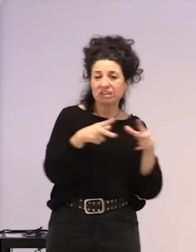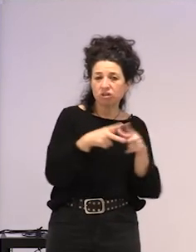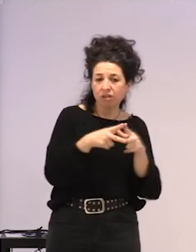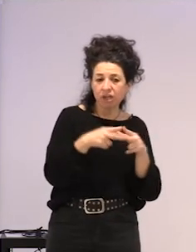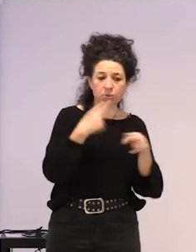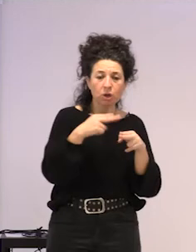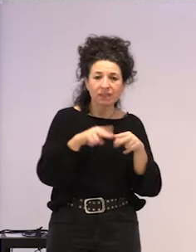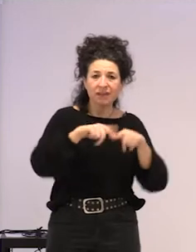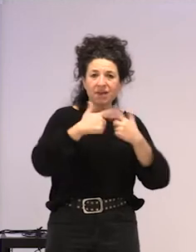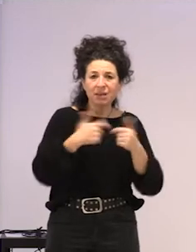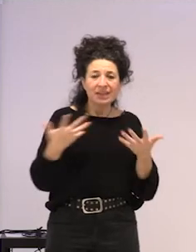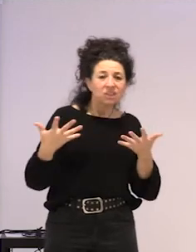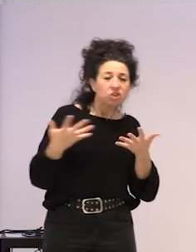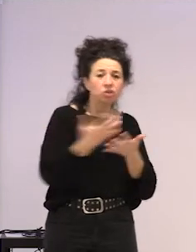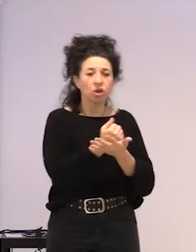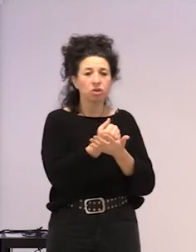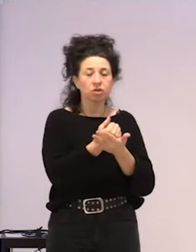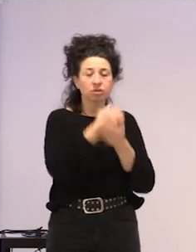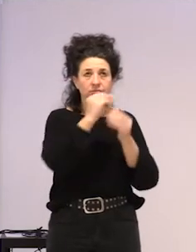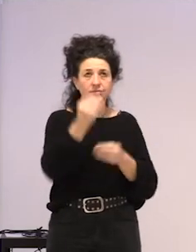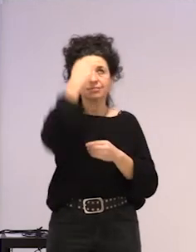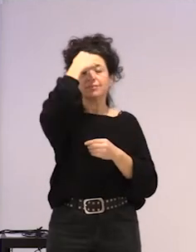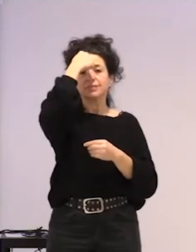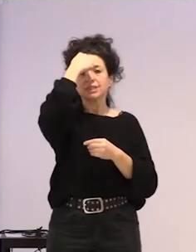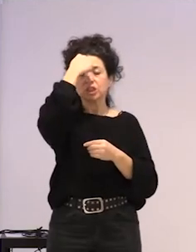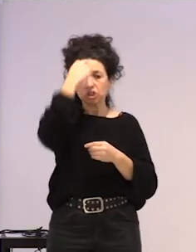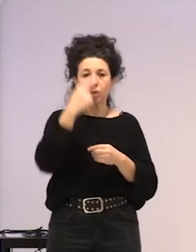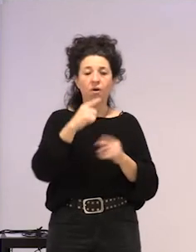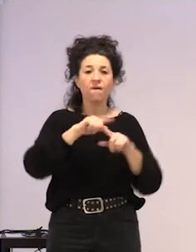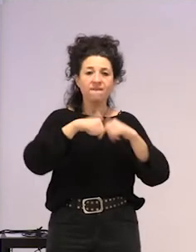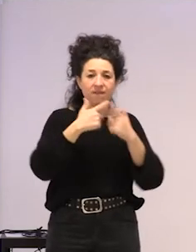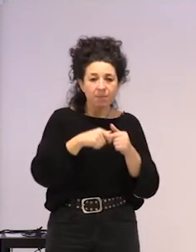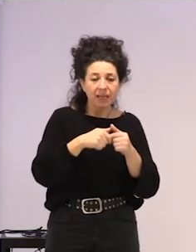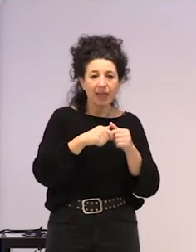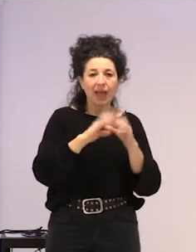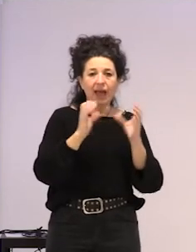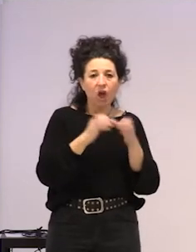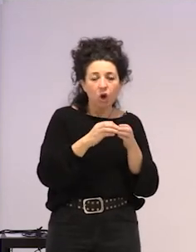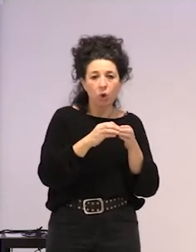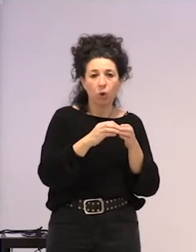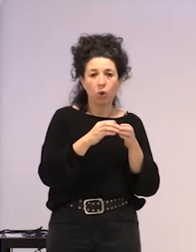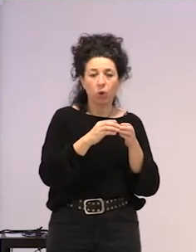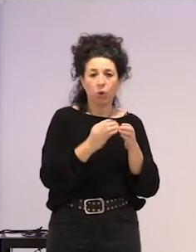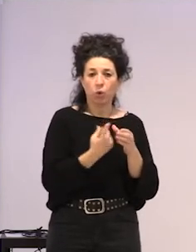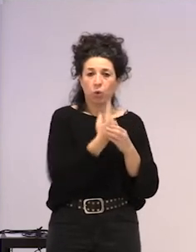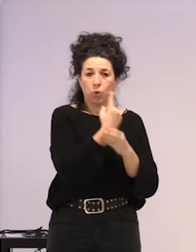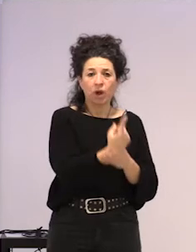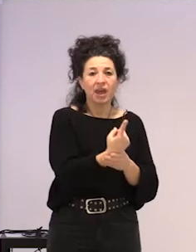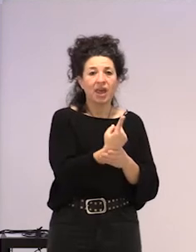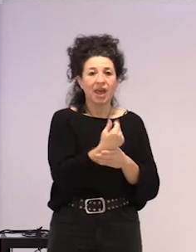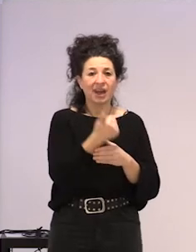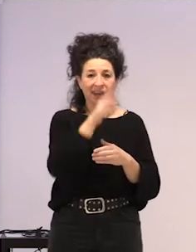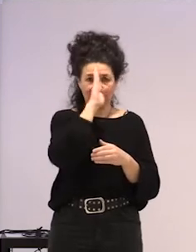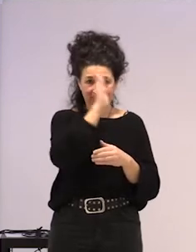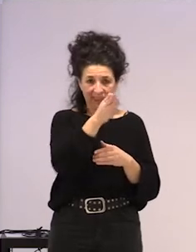guztiak, ez, dira, pentsatuta, familia, nuklear, heteroseksualaren zako, eta gainera, ume asko baldin badituzu, familia zabala